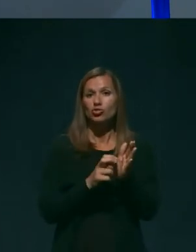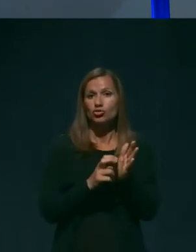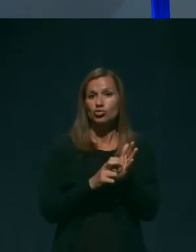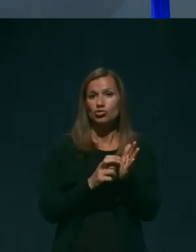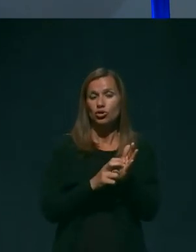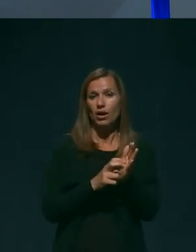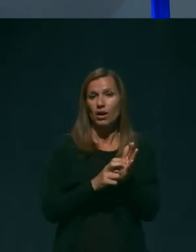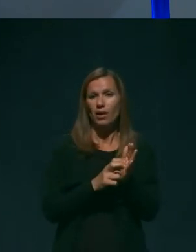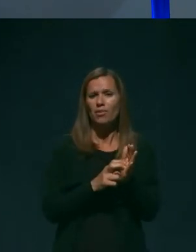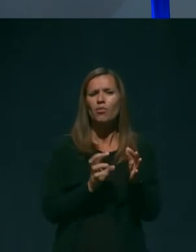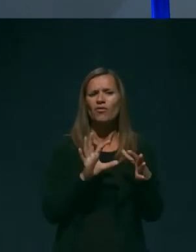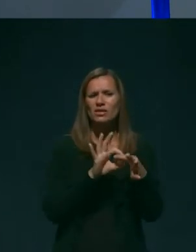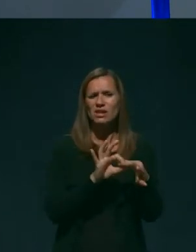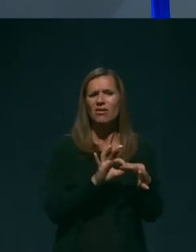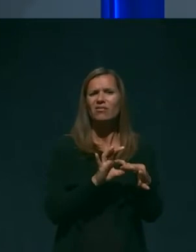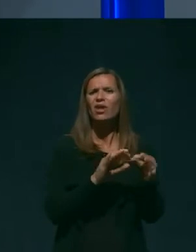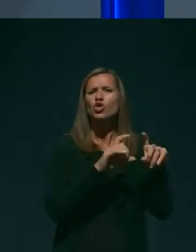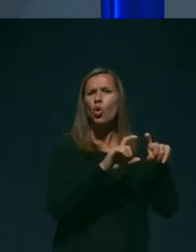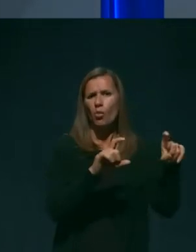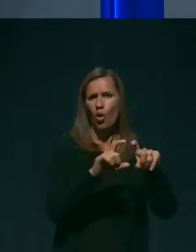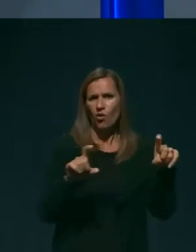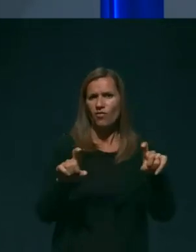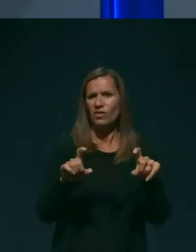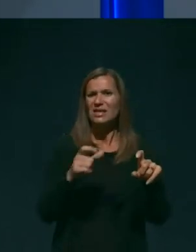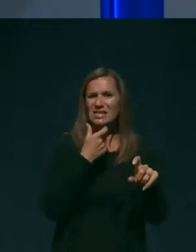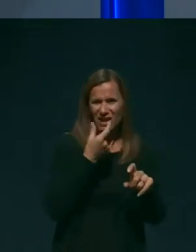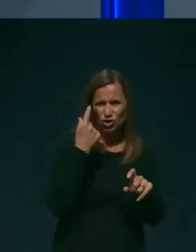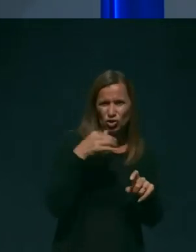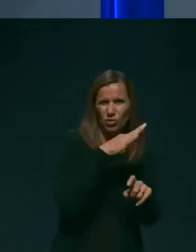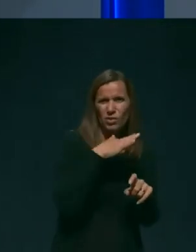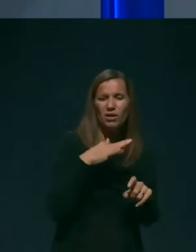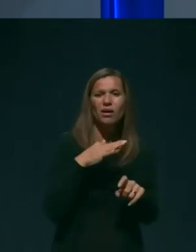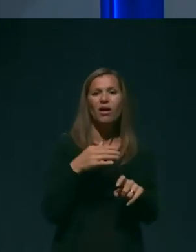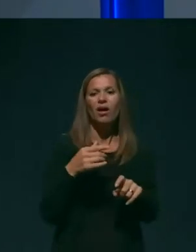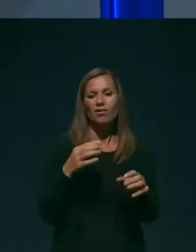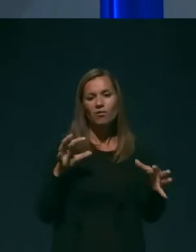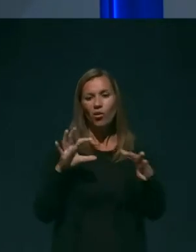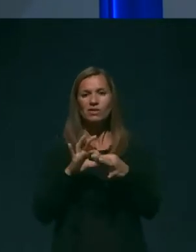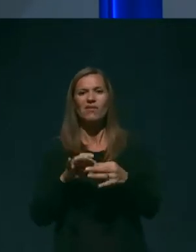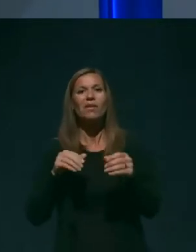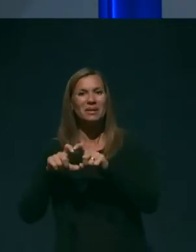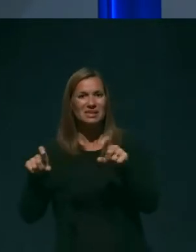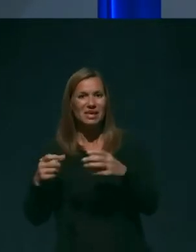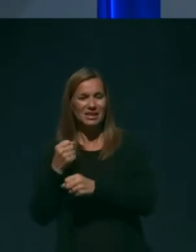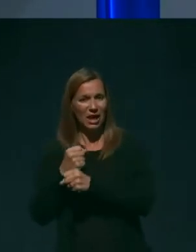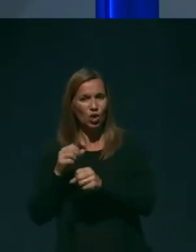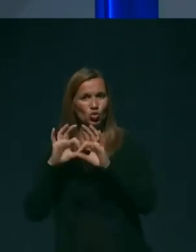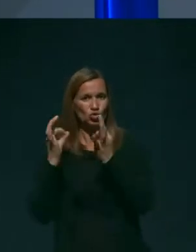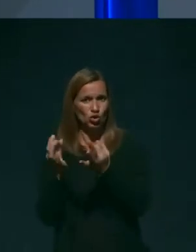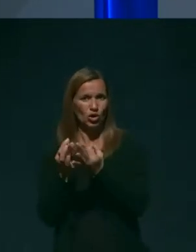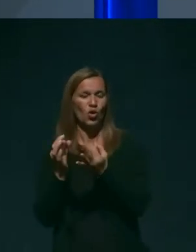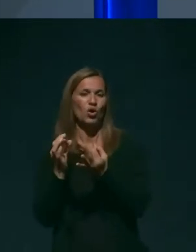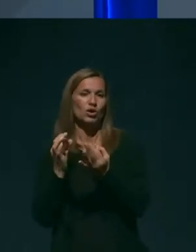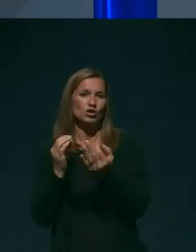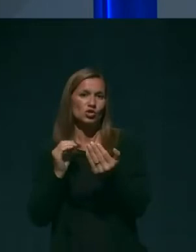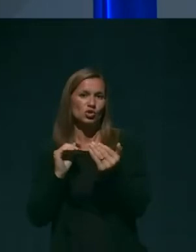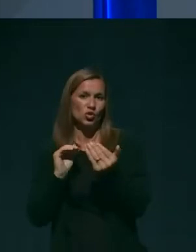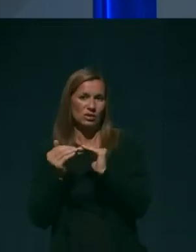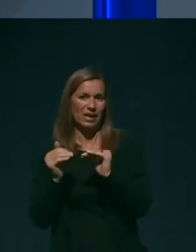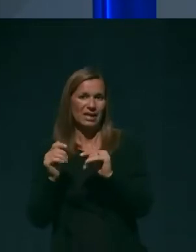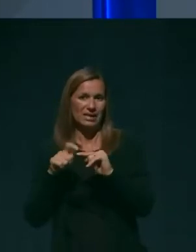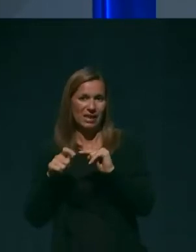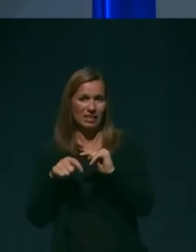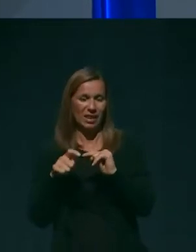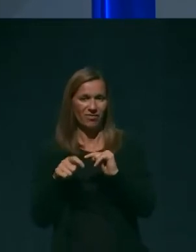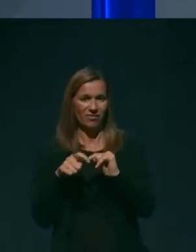domovih za starejše se strani ministerstva za delo, družino, socialne zadeve in enake možnosti, pod katero pristojnost